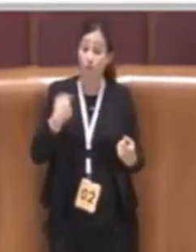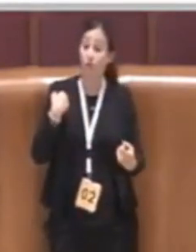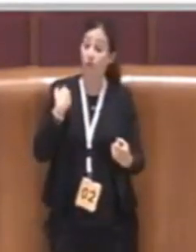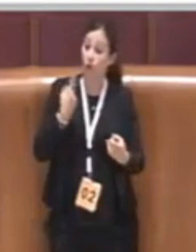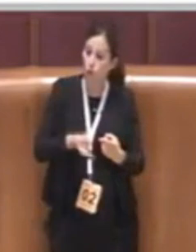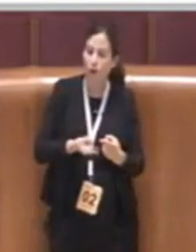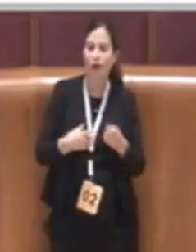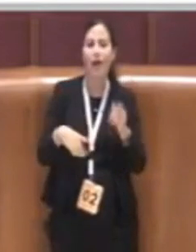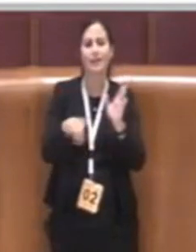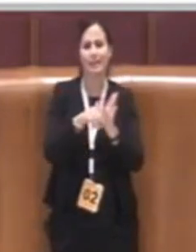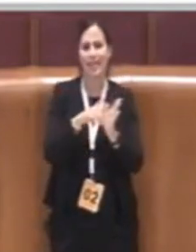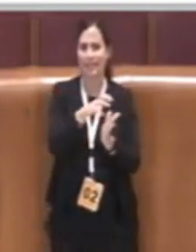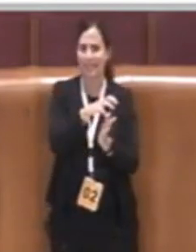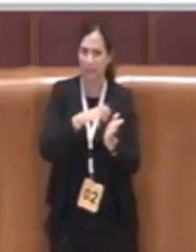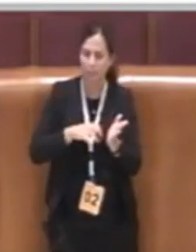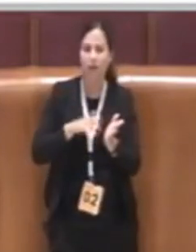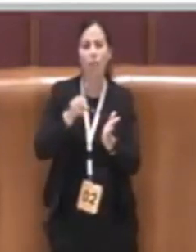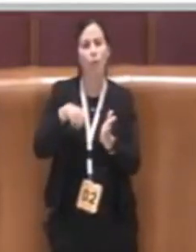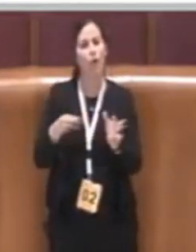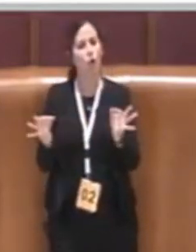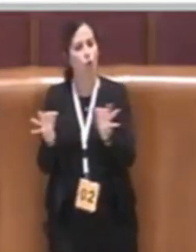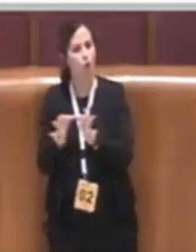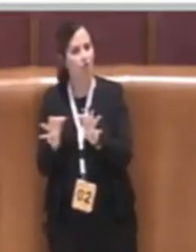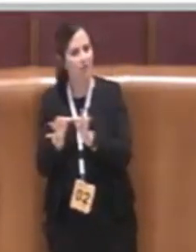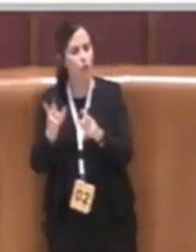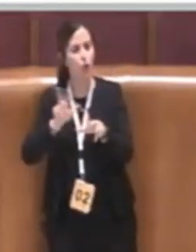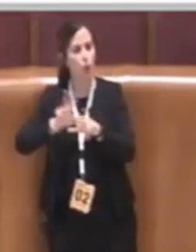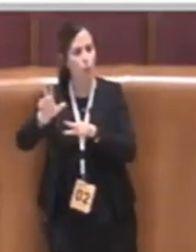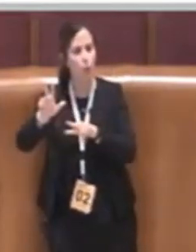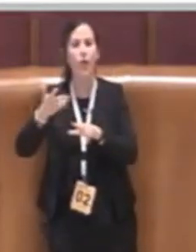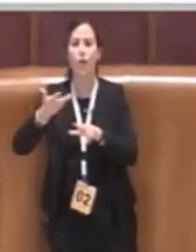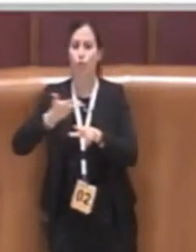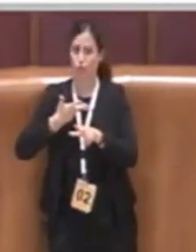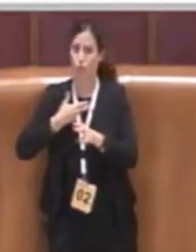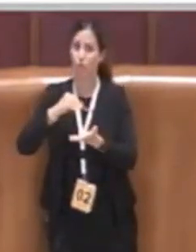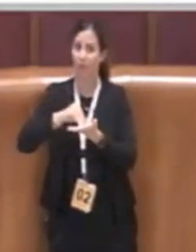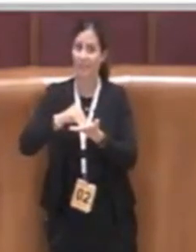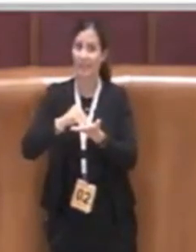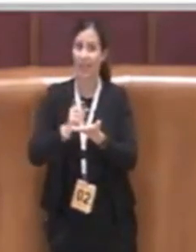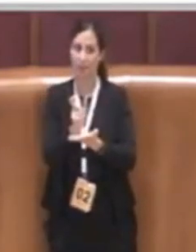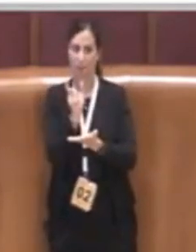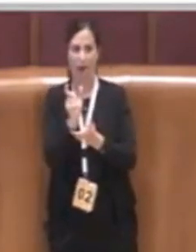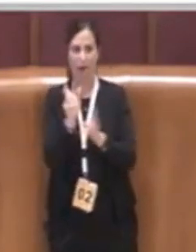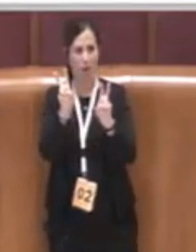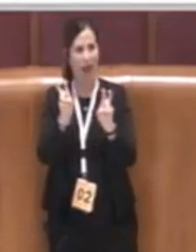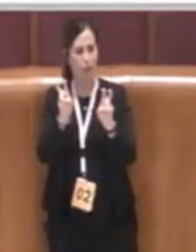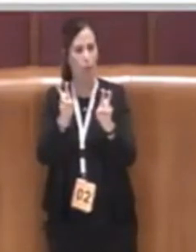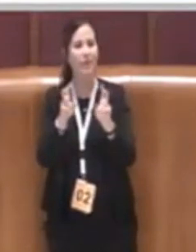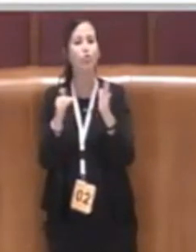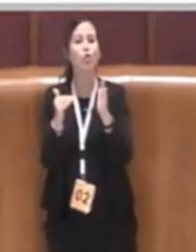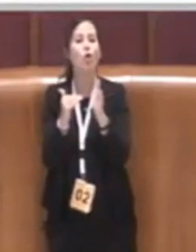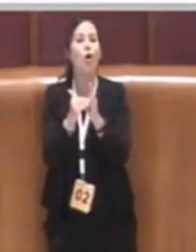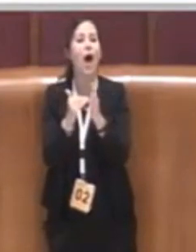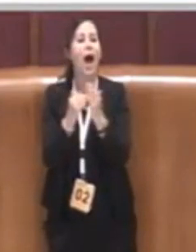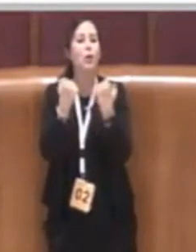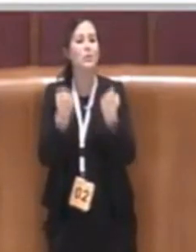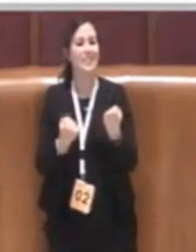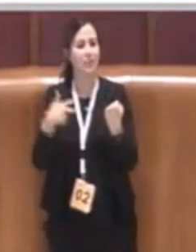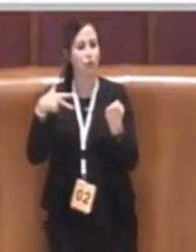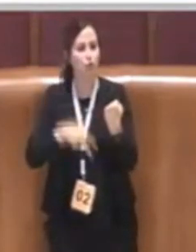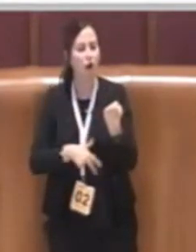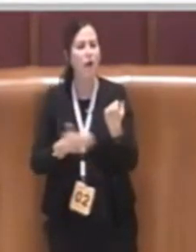del Comune fosse citato questo housing sociale, nessuno di fatto sa bene cosa sia e nessuno